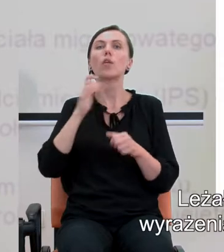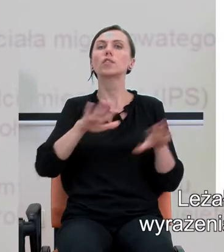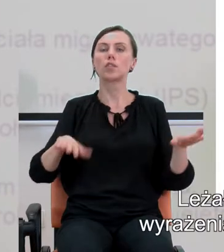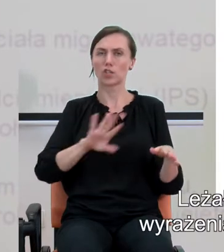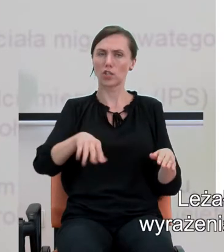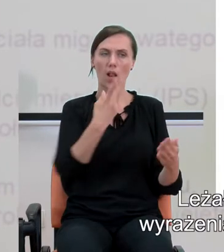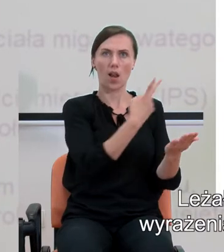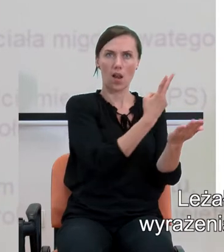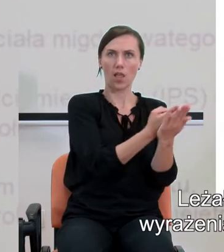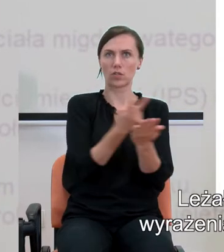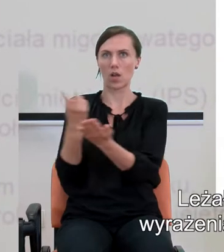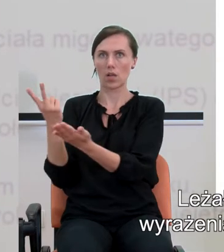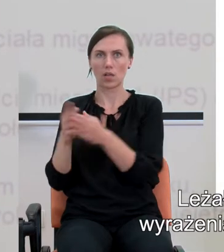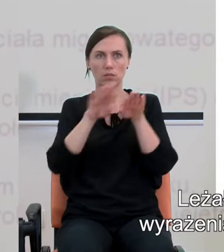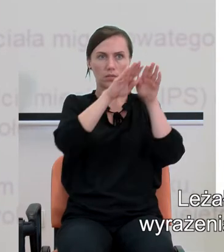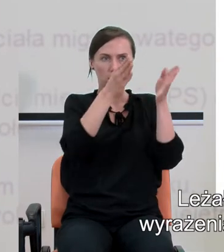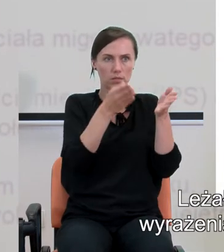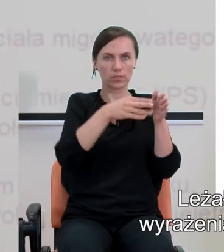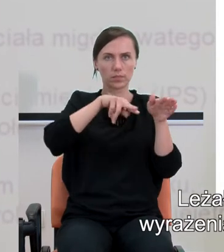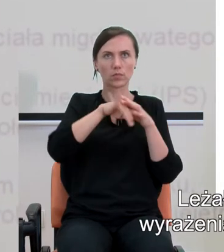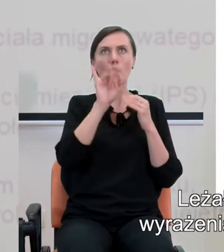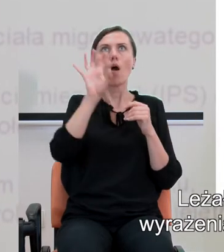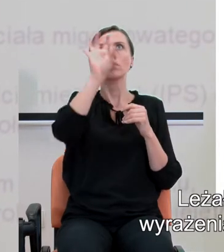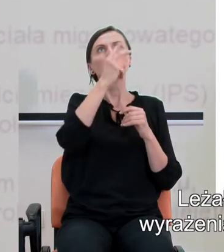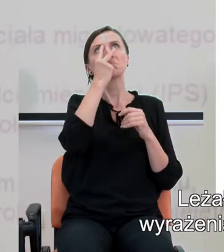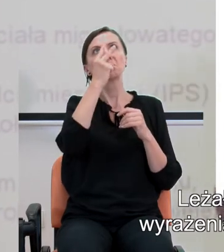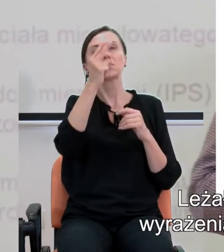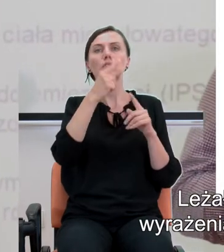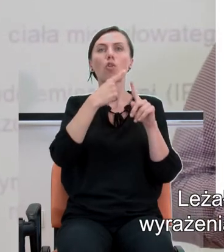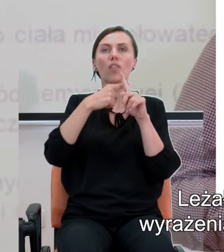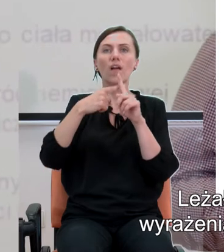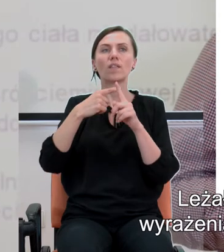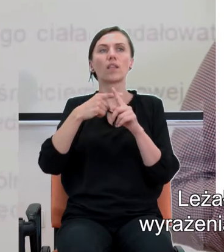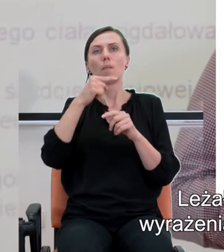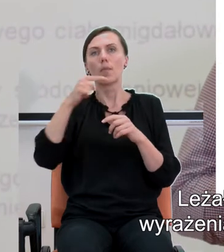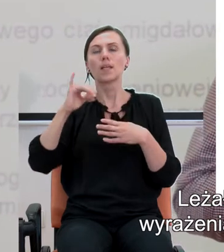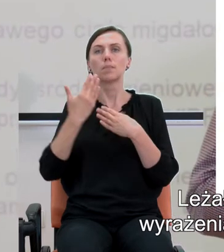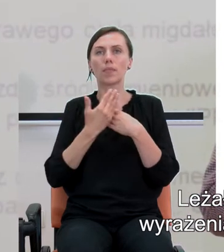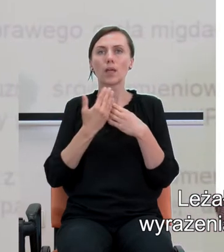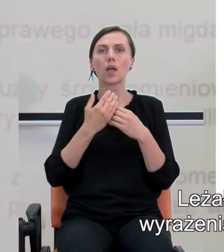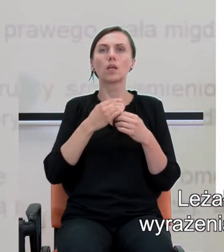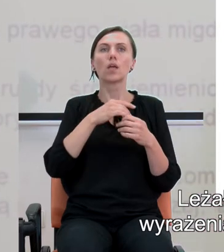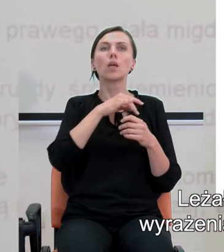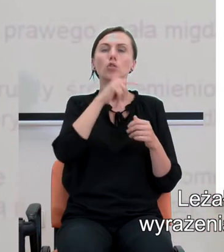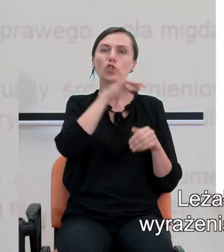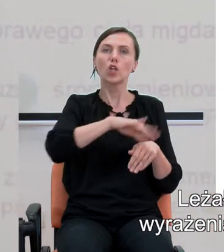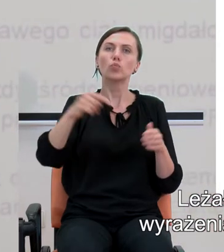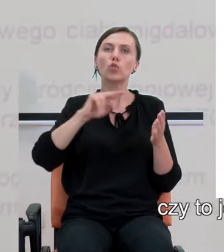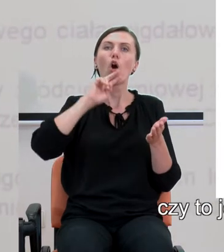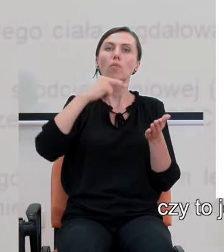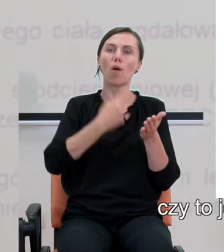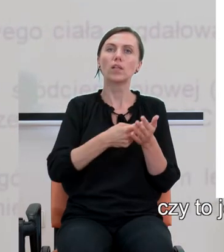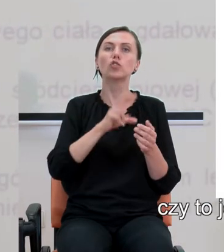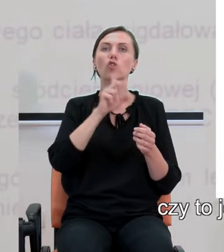Leżały w skanerze i obserwowały równania, wyrażenia arytmetyczne i miały udzielić odpowiedzi,